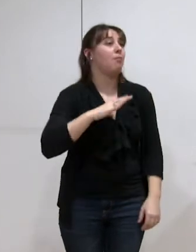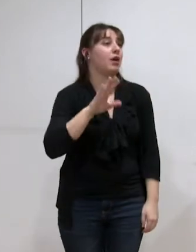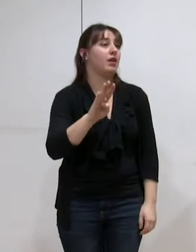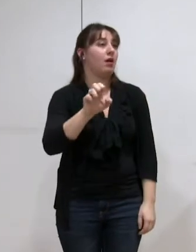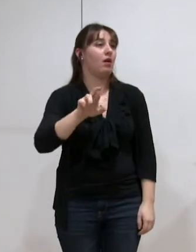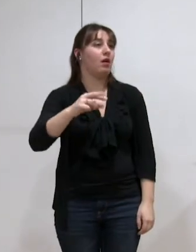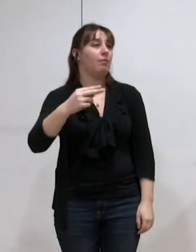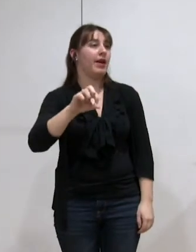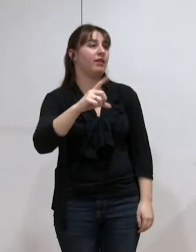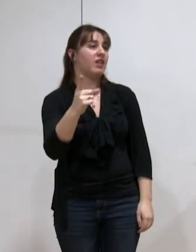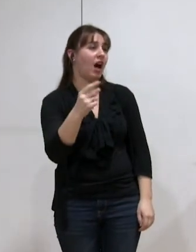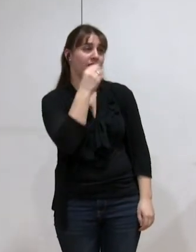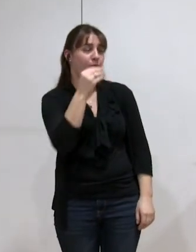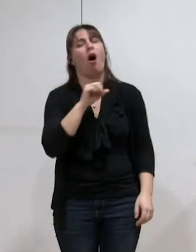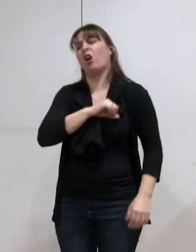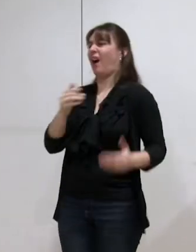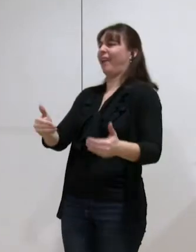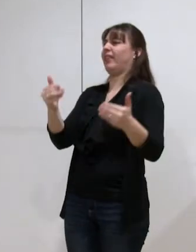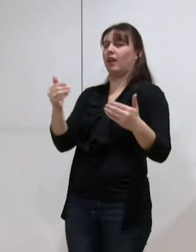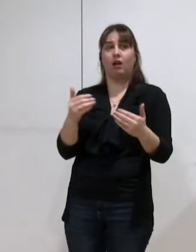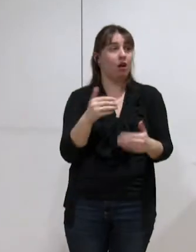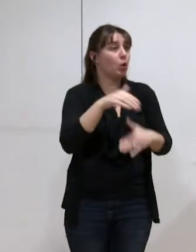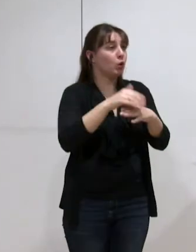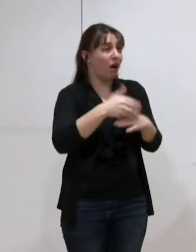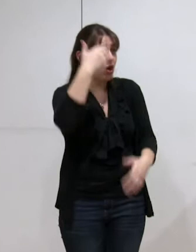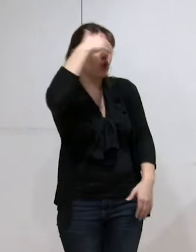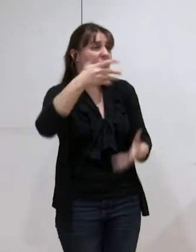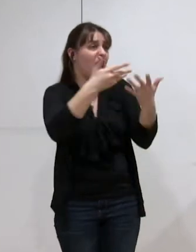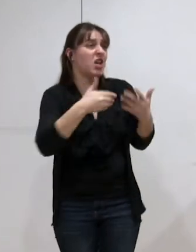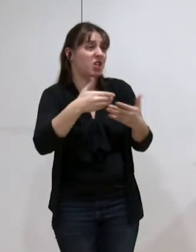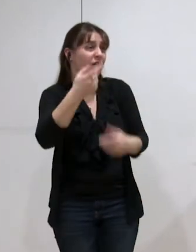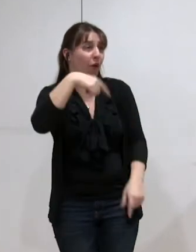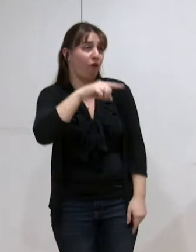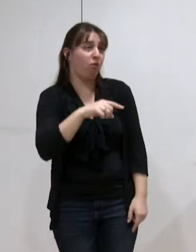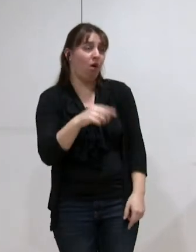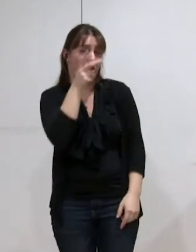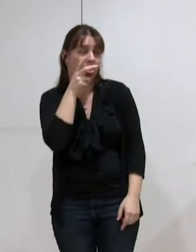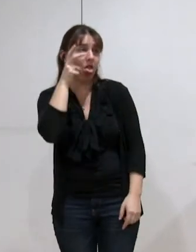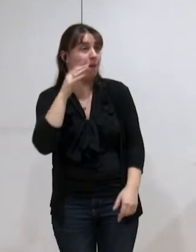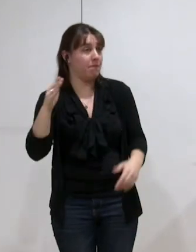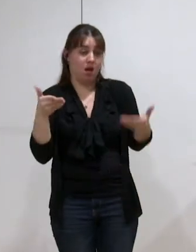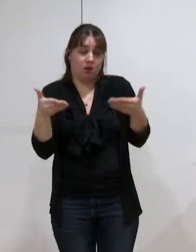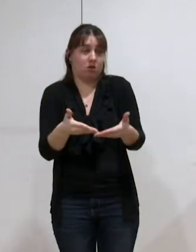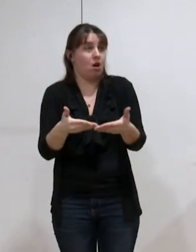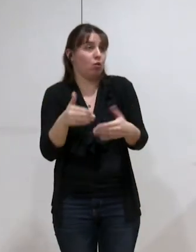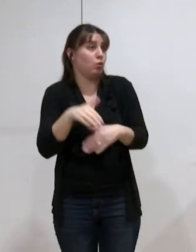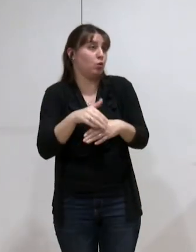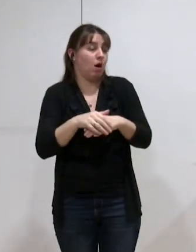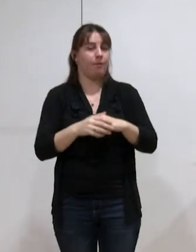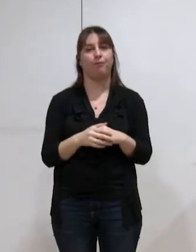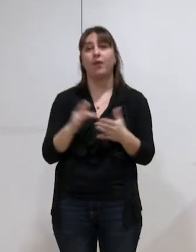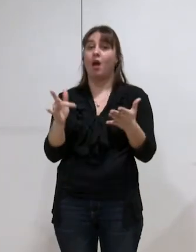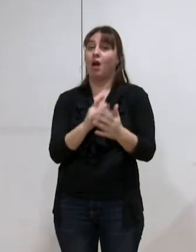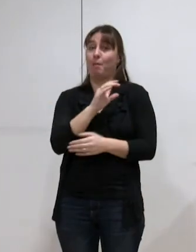vraiment le cœur du débat de ce soir. Je sais bien que les chiffres ne vous amusent pas beaucoup, mais c'est le cœur du débat. Page 100,